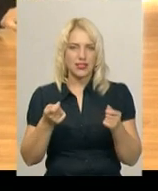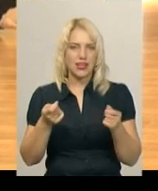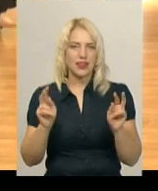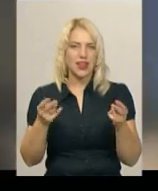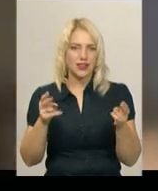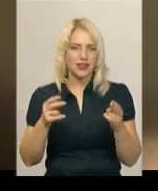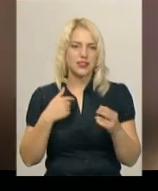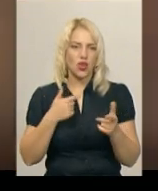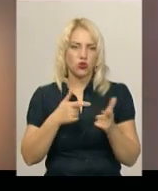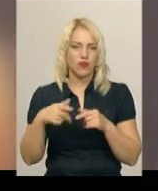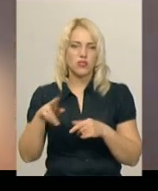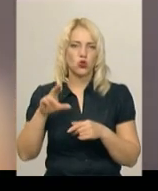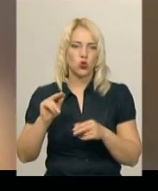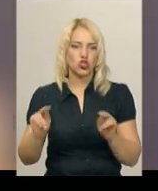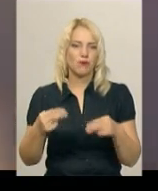до Чемпіонату.